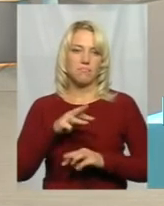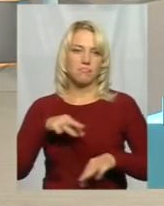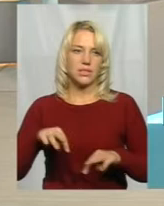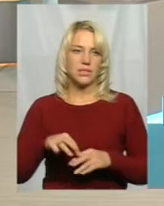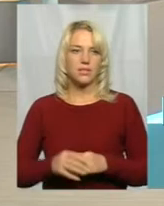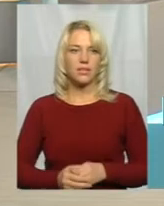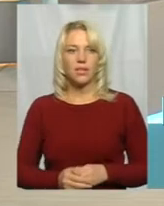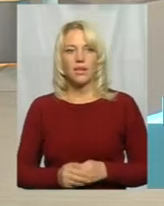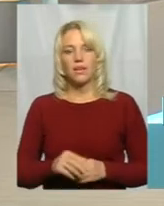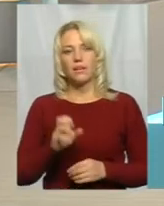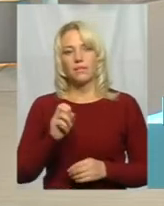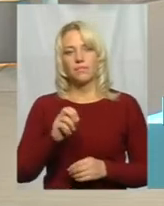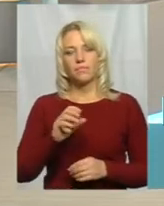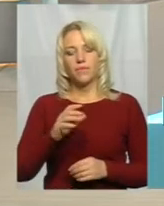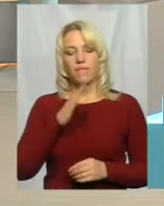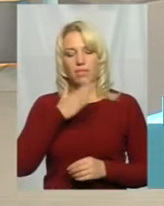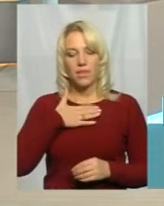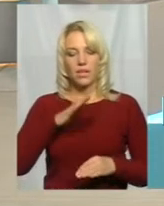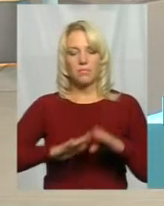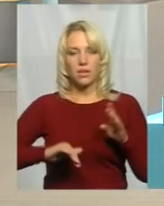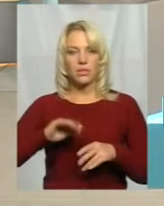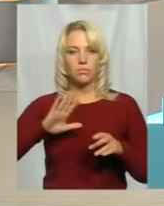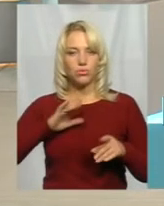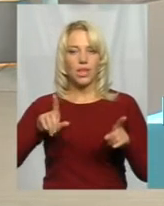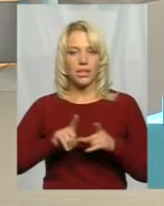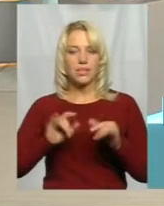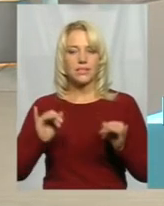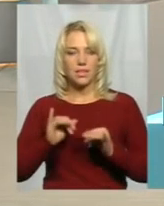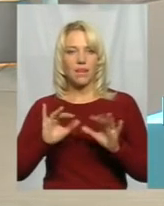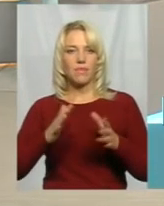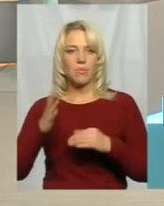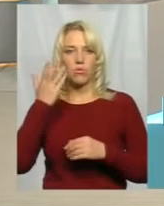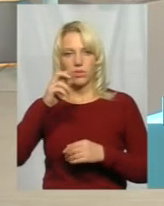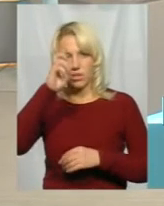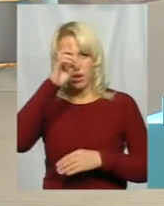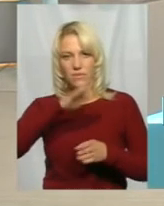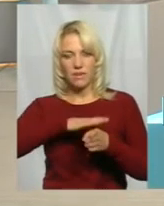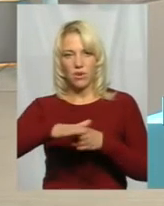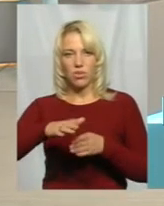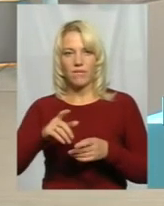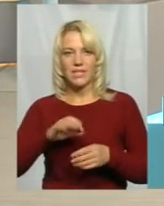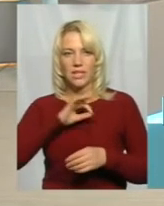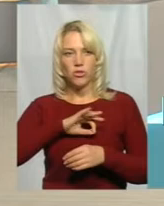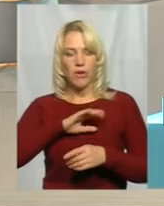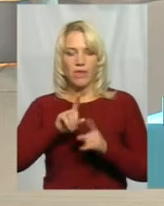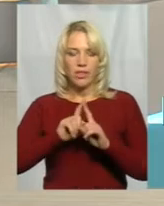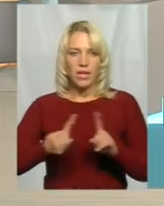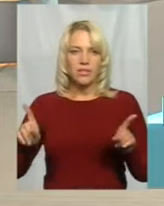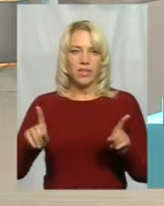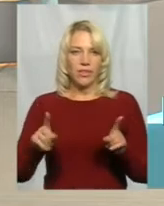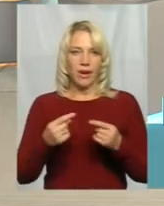В нашій практиці було декілька таких цікавих випадків, коли державні виконавці застосовували нестандартні